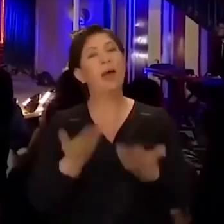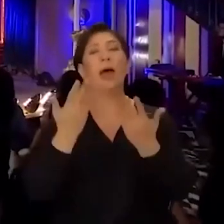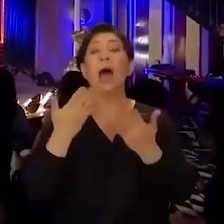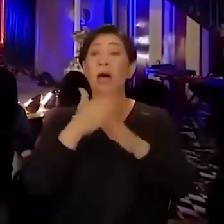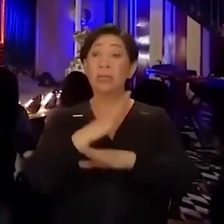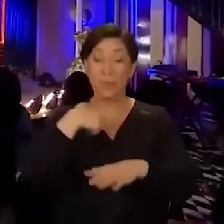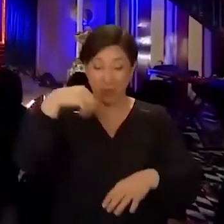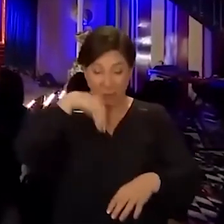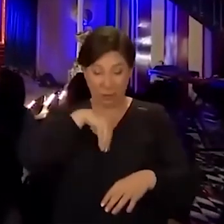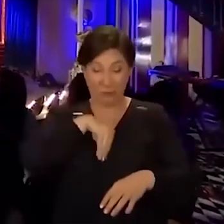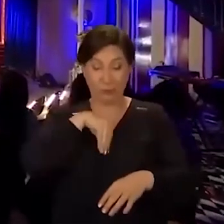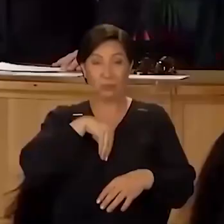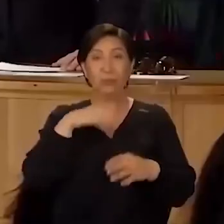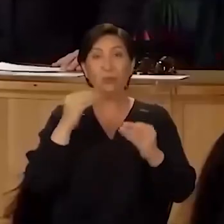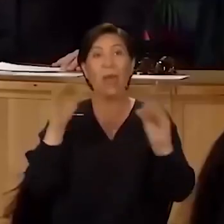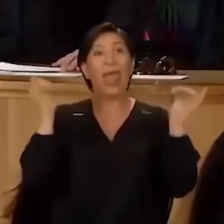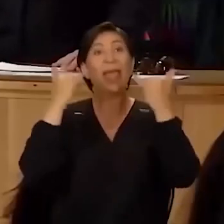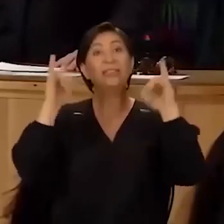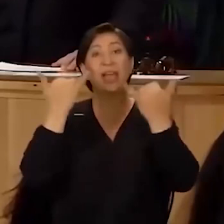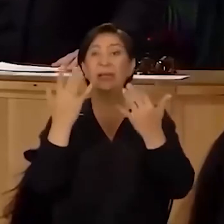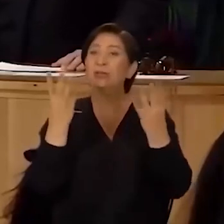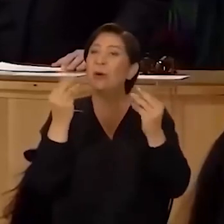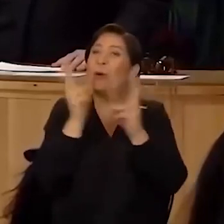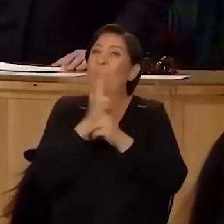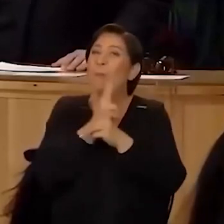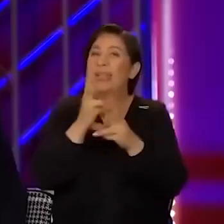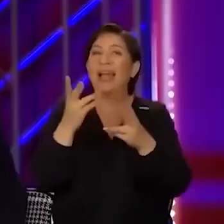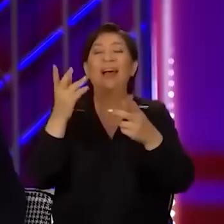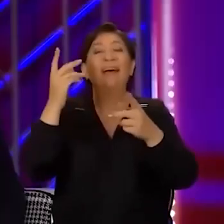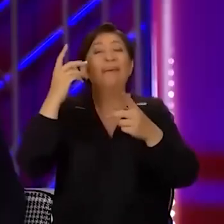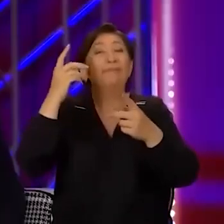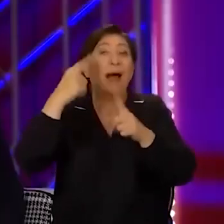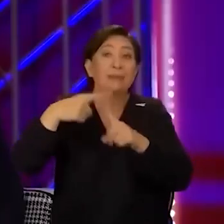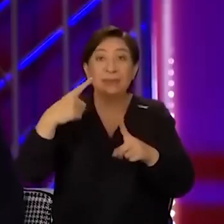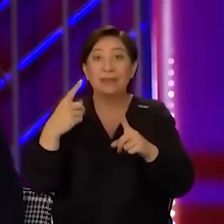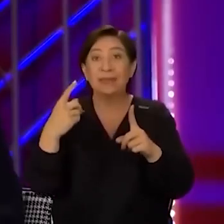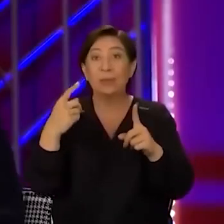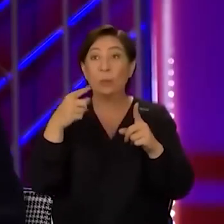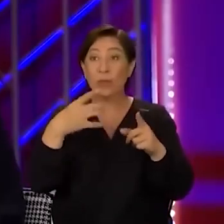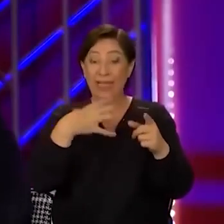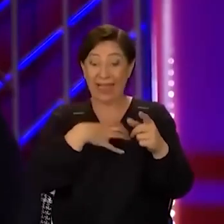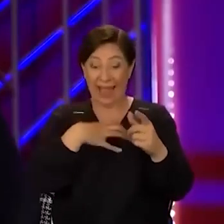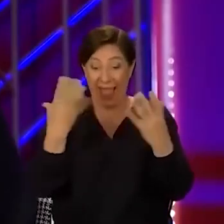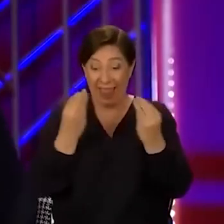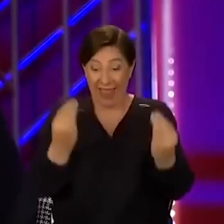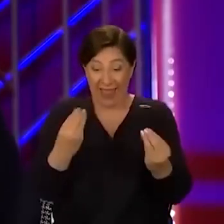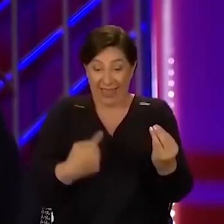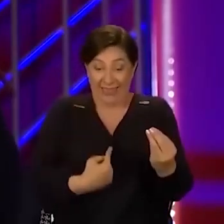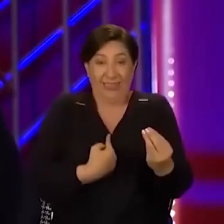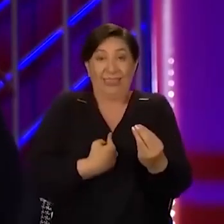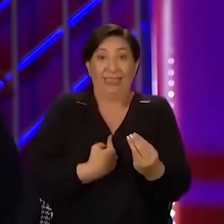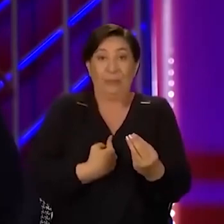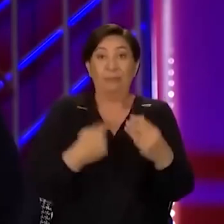aslında içim çok eğlenceli, çok komik. Komik ve bunu kendimi en iyi